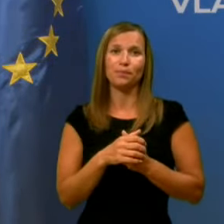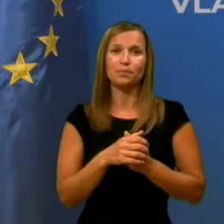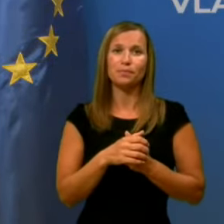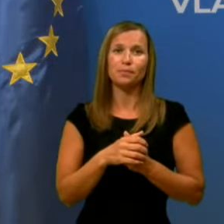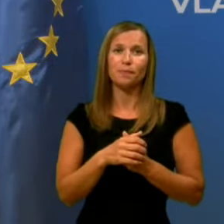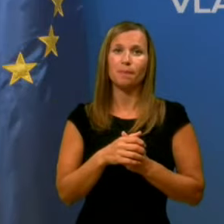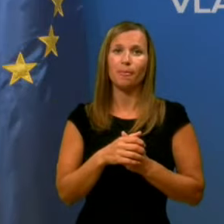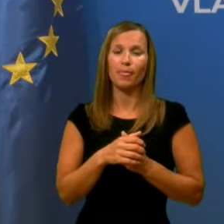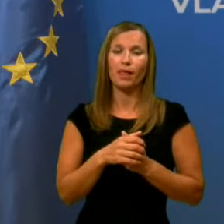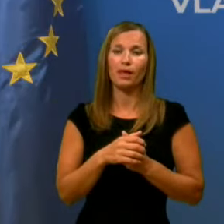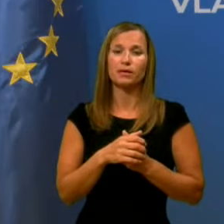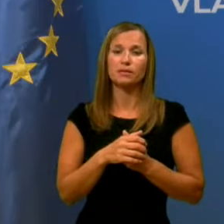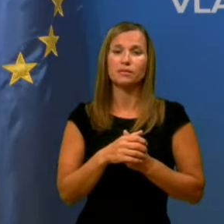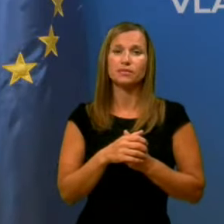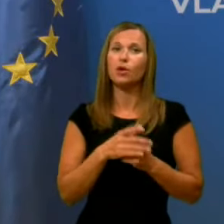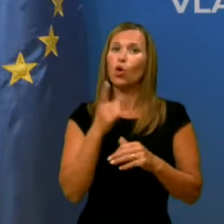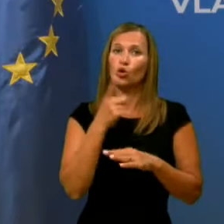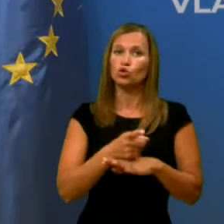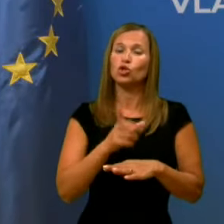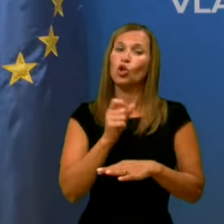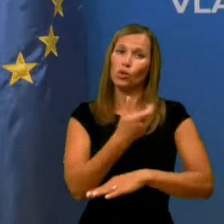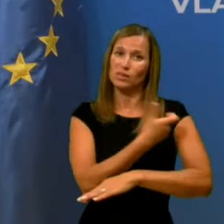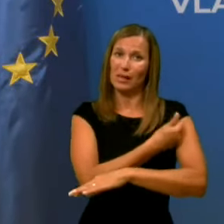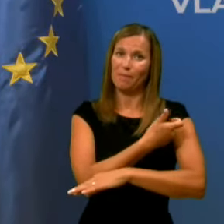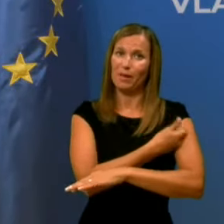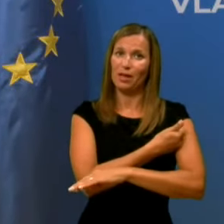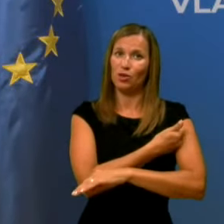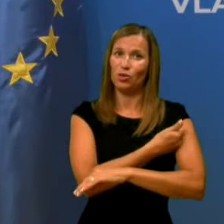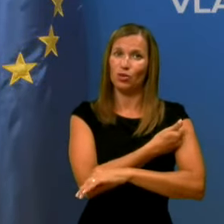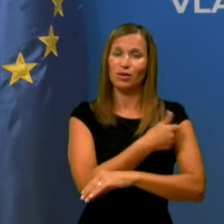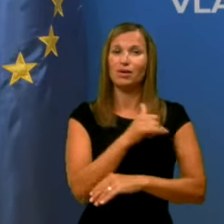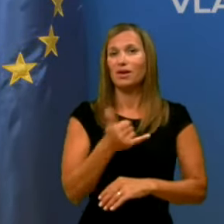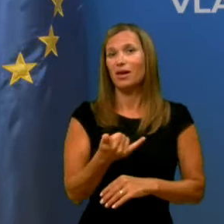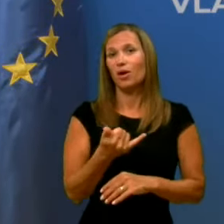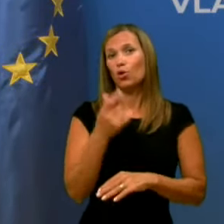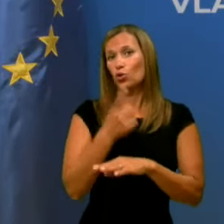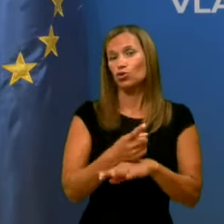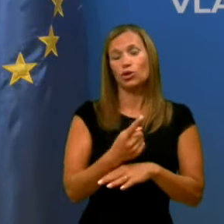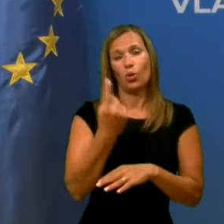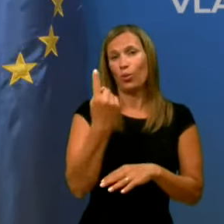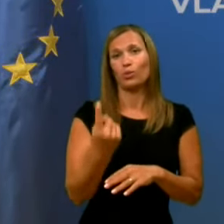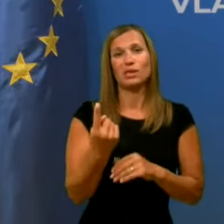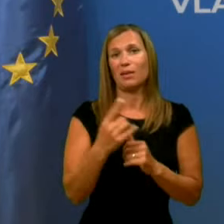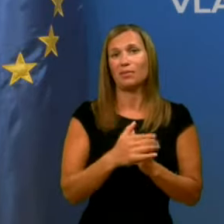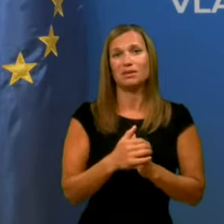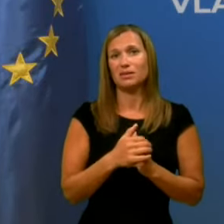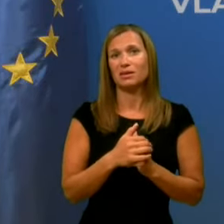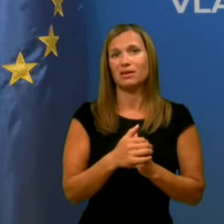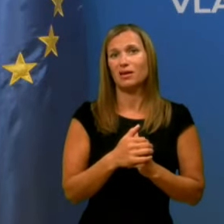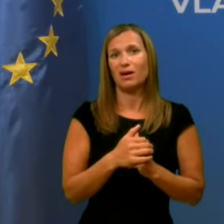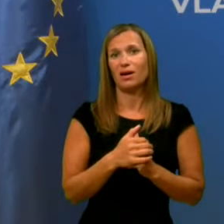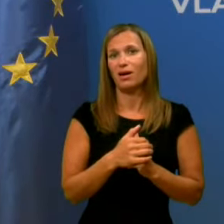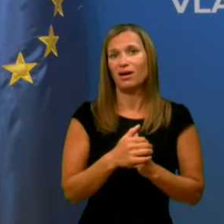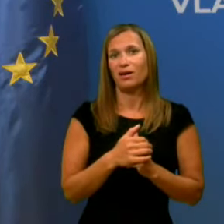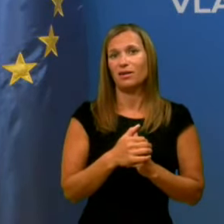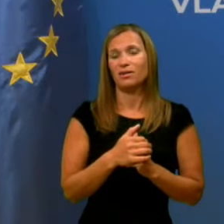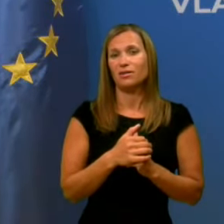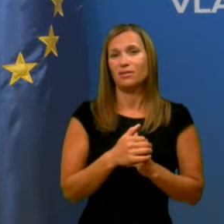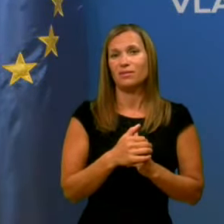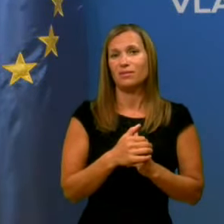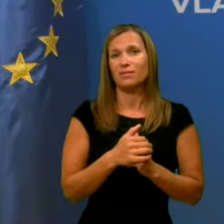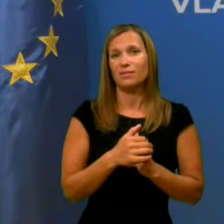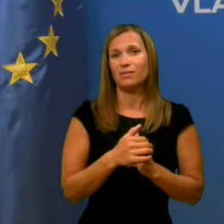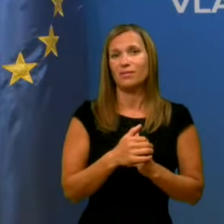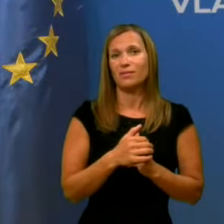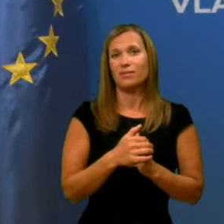Odločitev svede o cepljenju je pač odločitev posameznika. To so pač prostovoljna cepljenja in mi